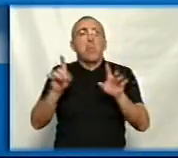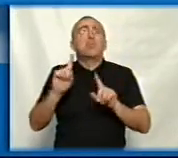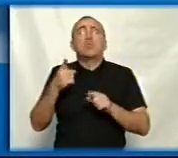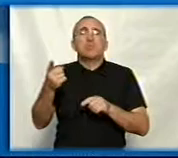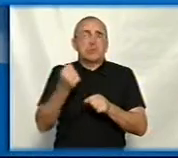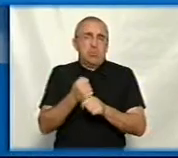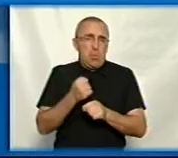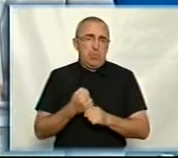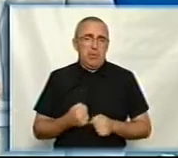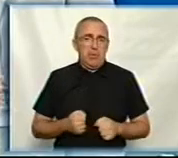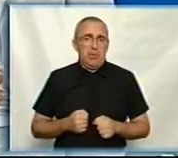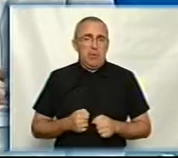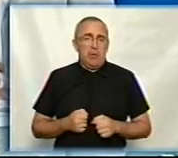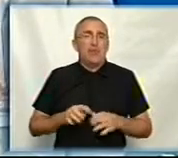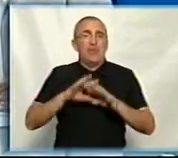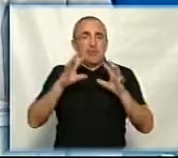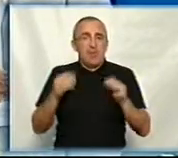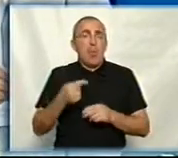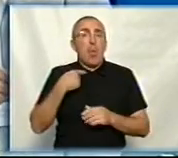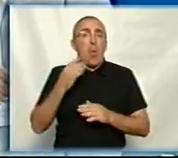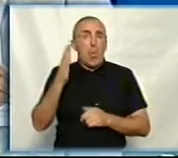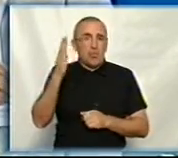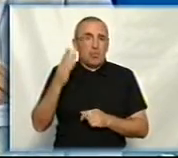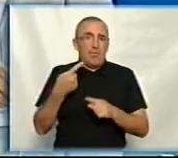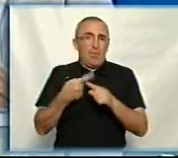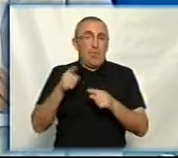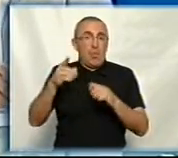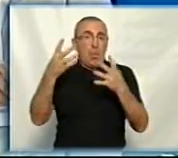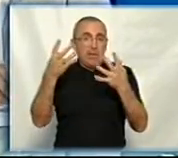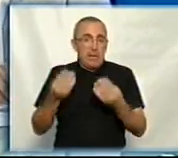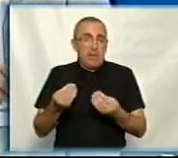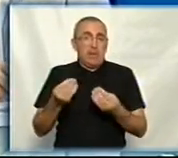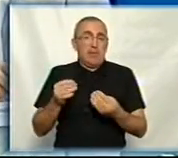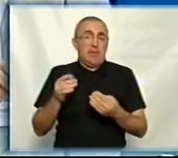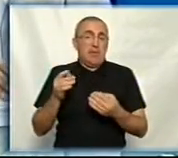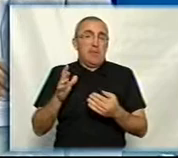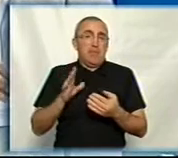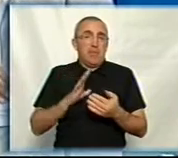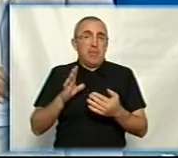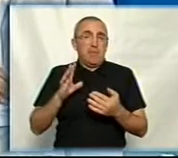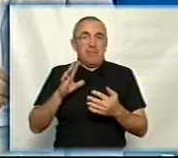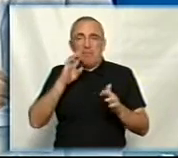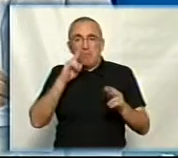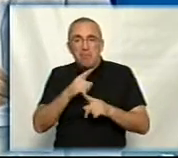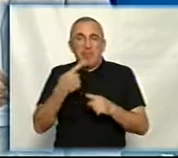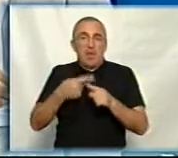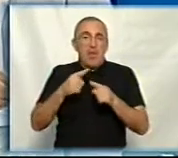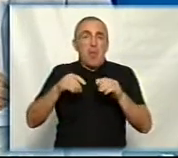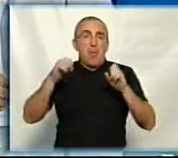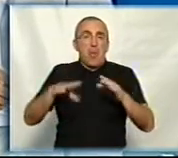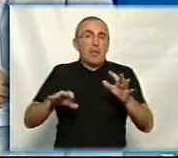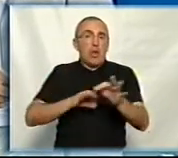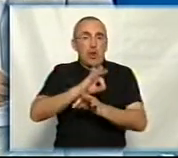ви це зробили? Взагалі, за голосуванням у нас в той день вийшов, можна сказати, збій саме на цьому проєкті рішень.